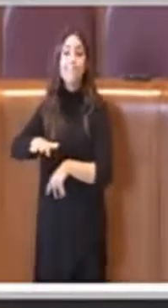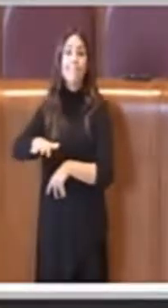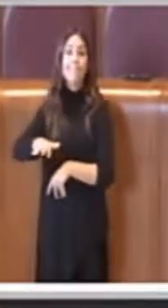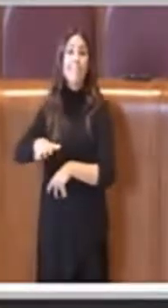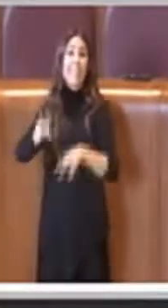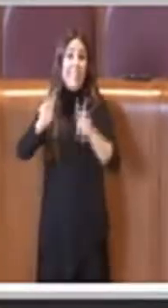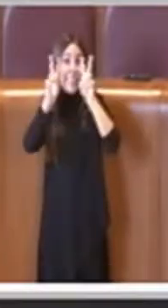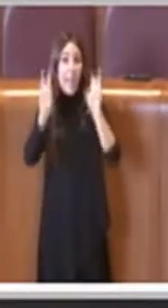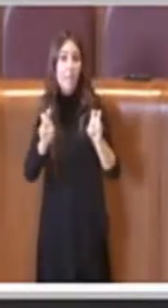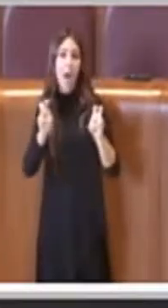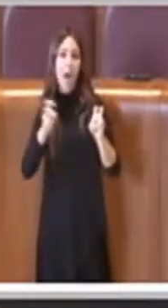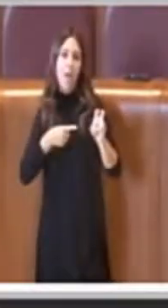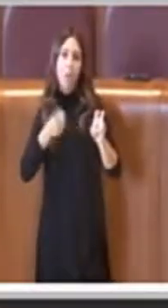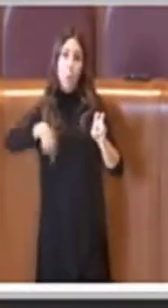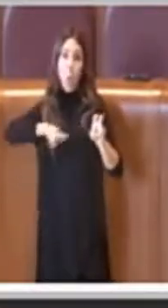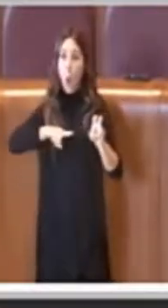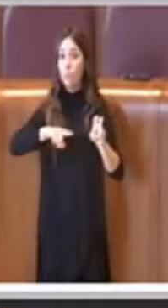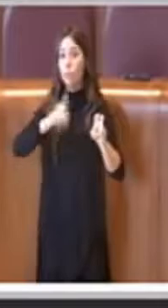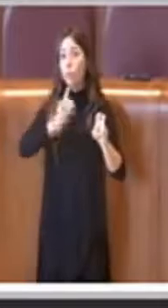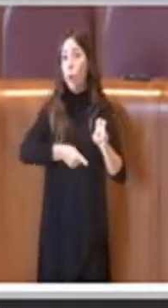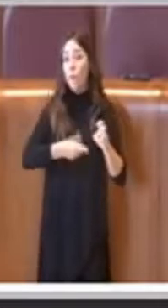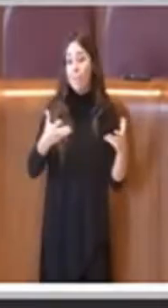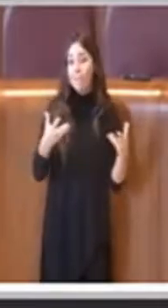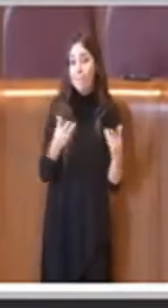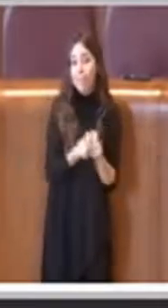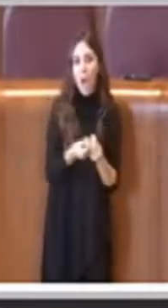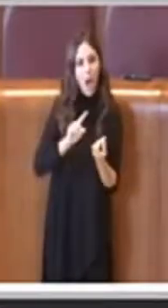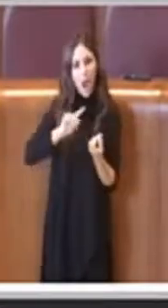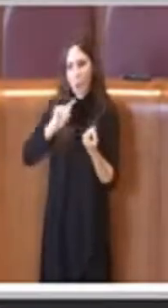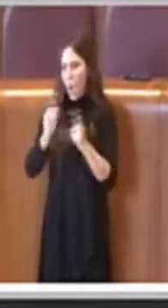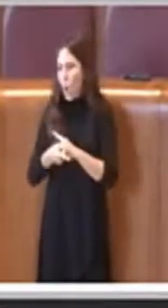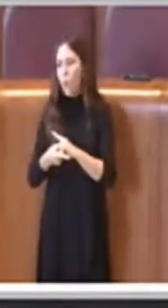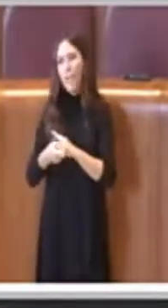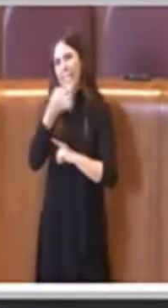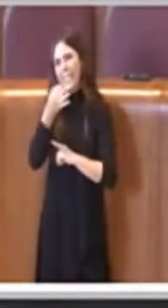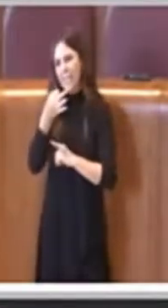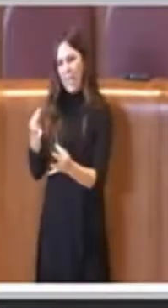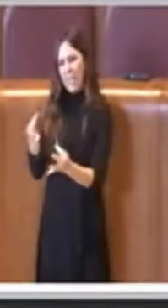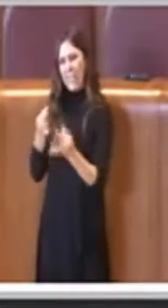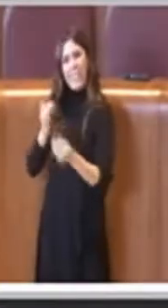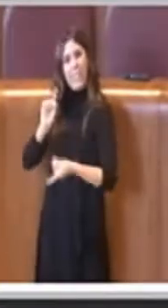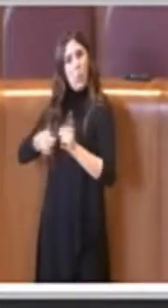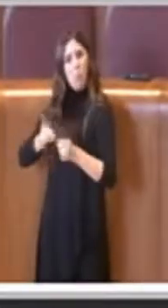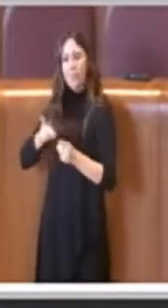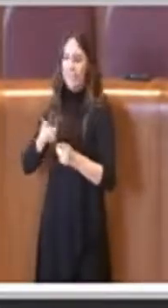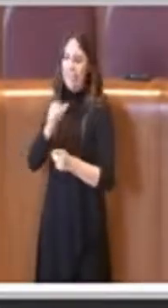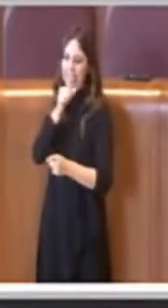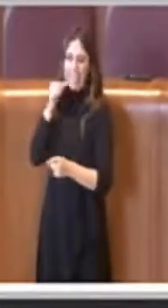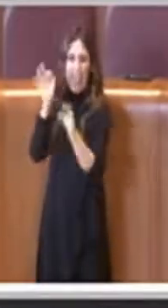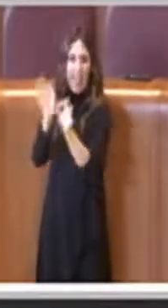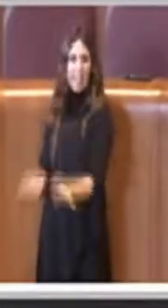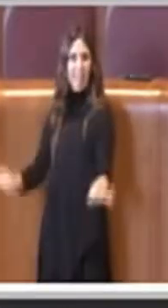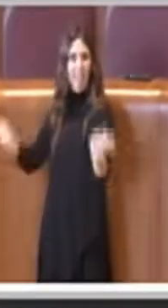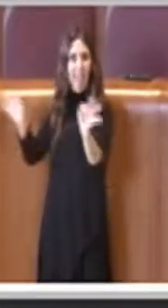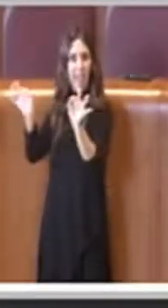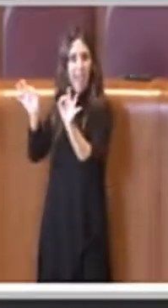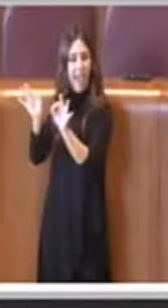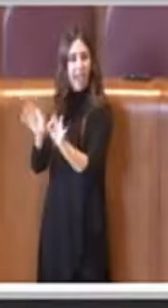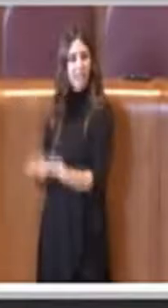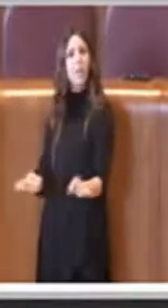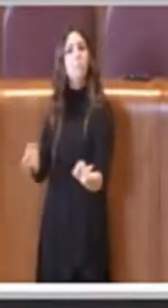credo che siano poco opportune delle critiche politiche, però a questo punto io